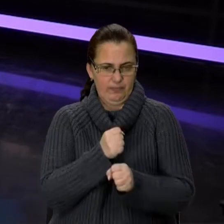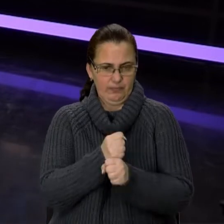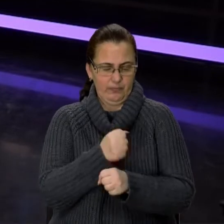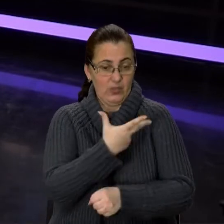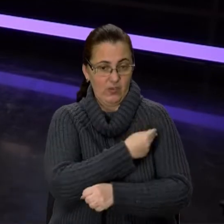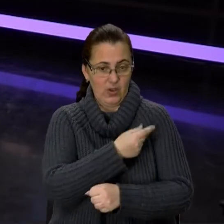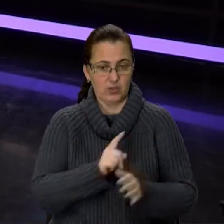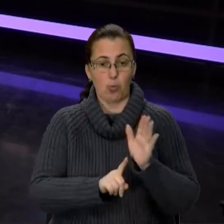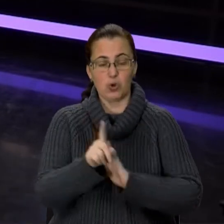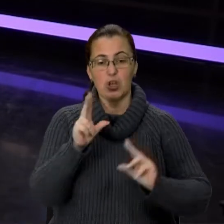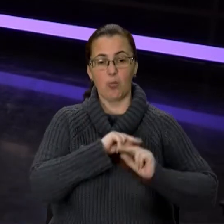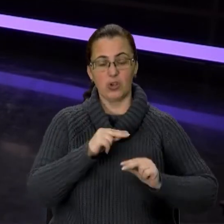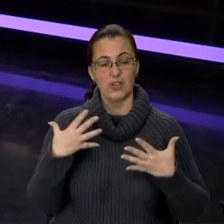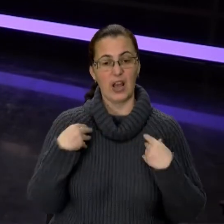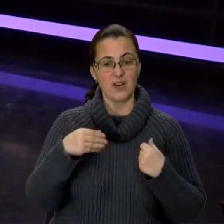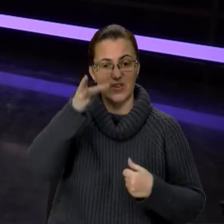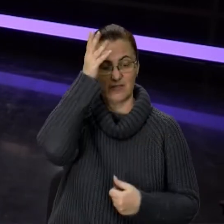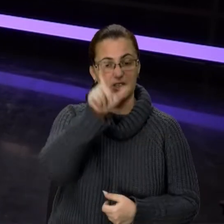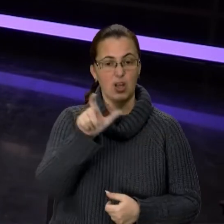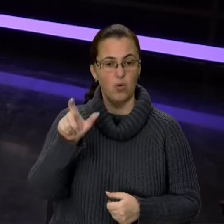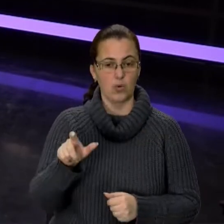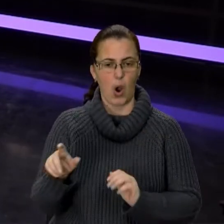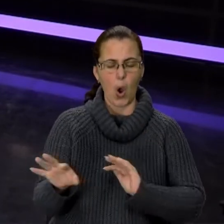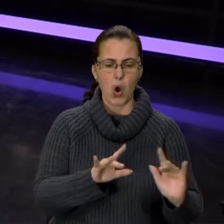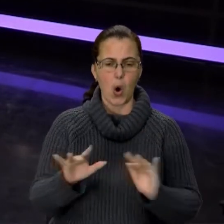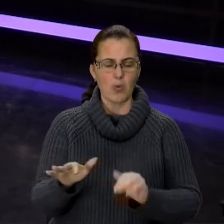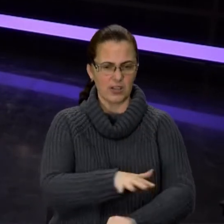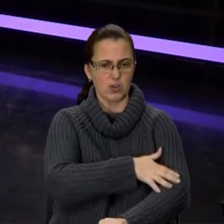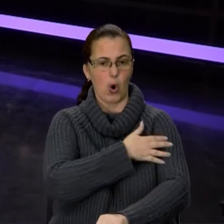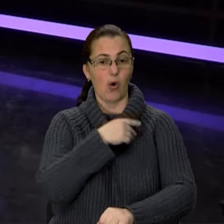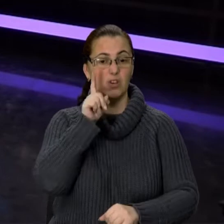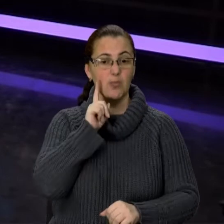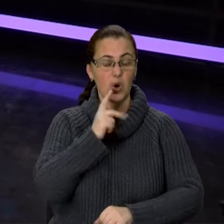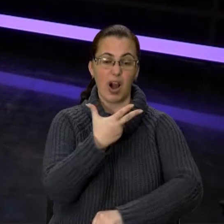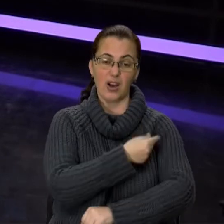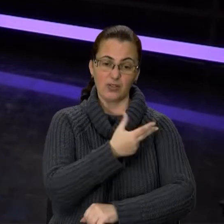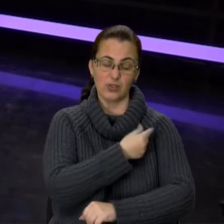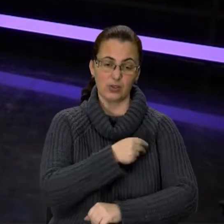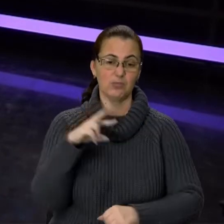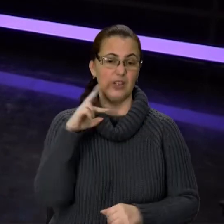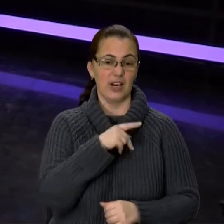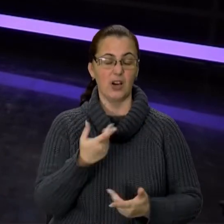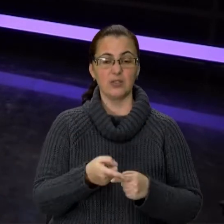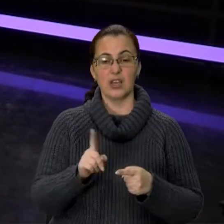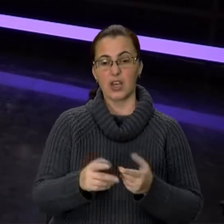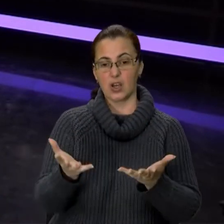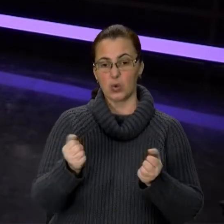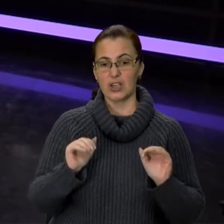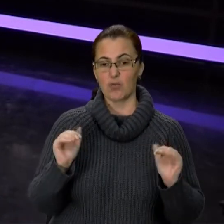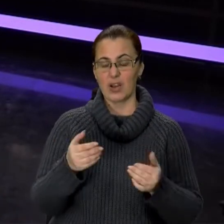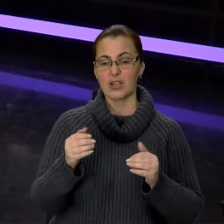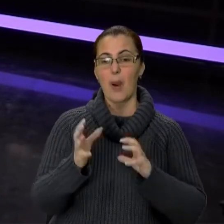працювати і львівські науковці. Але процес тривалий, тож поки імунізуємо препаратами, які одержали в межах